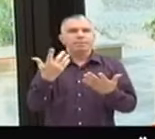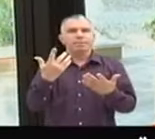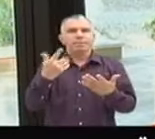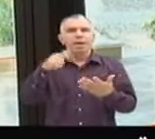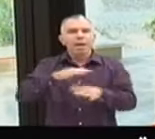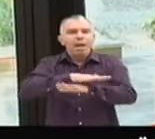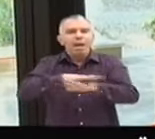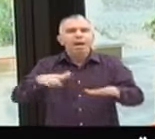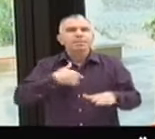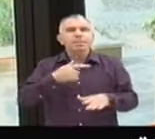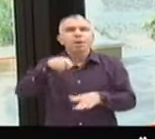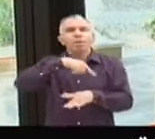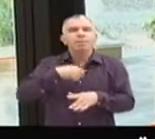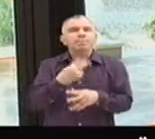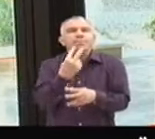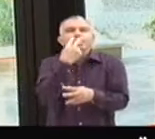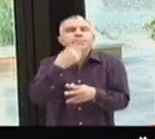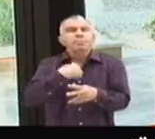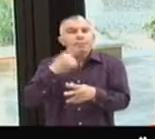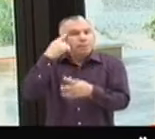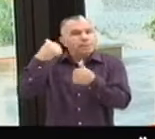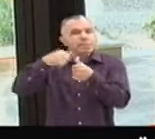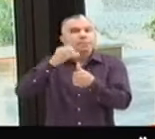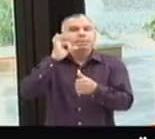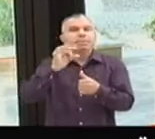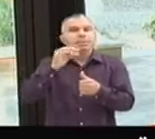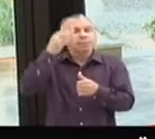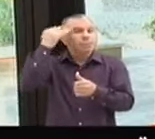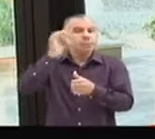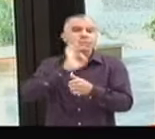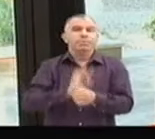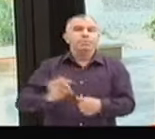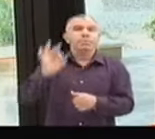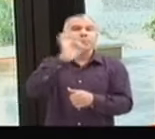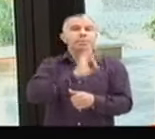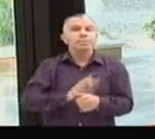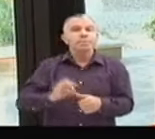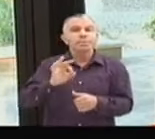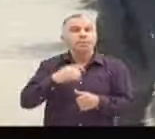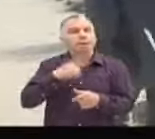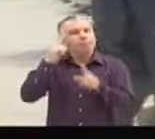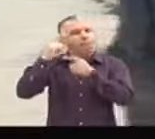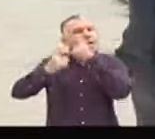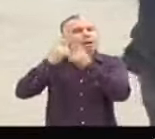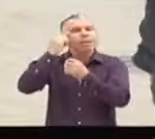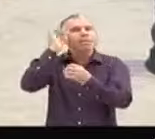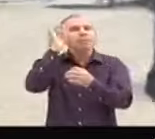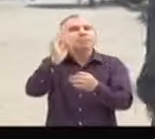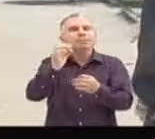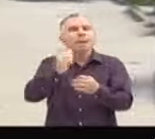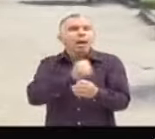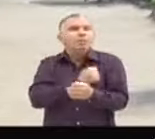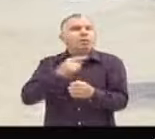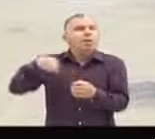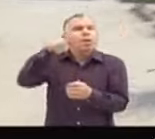que la terre soit asphyxiée par le goudron. Ça c'était vraiment une révolte. Je me dit, mais